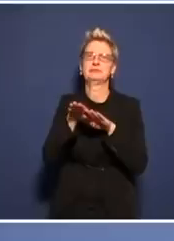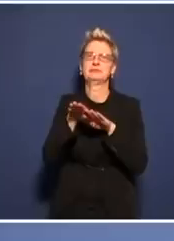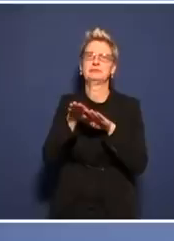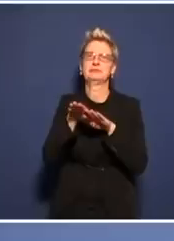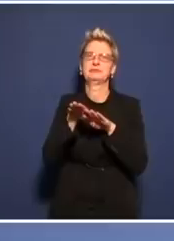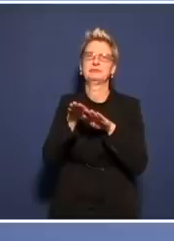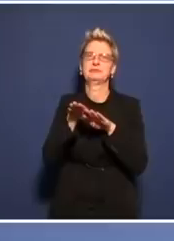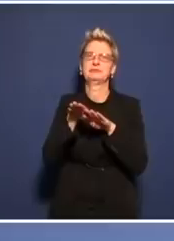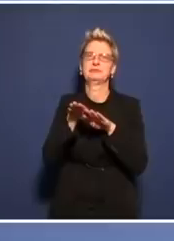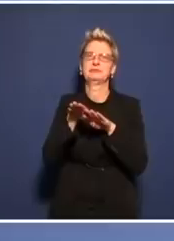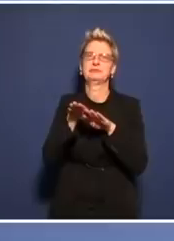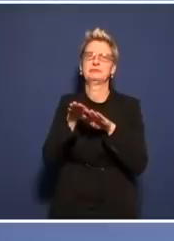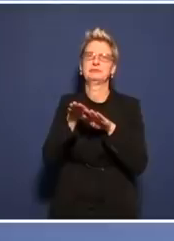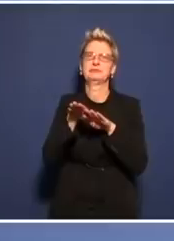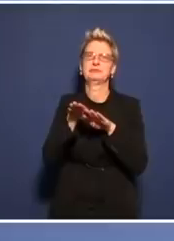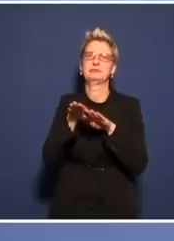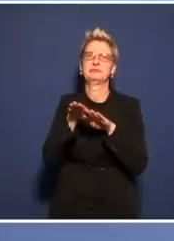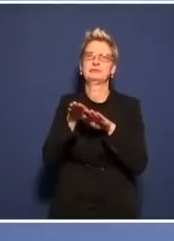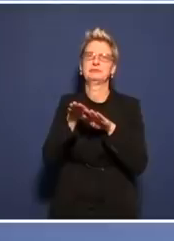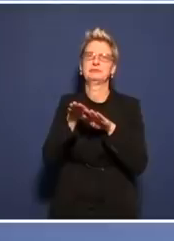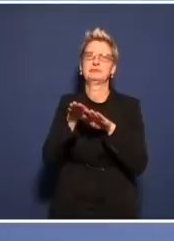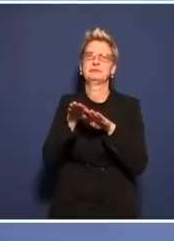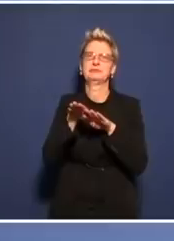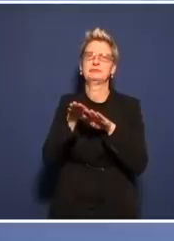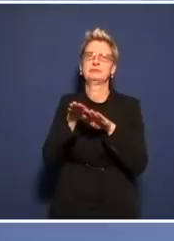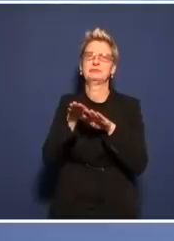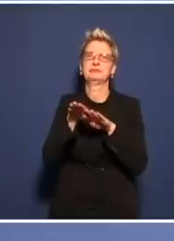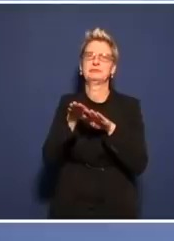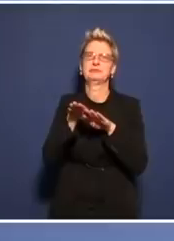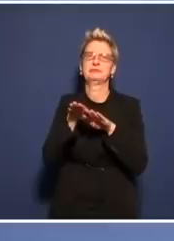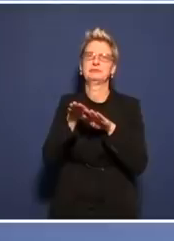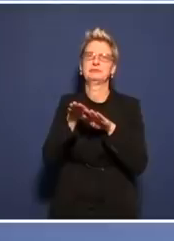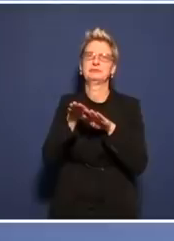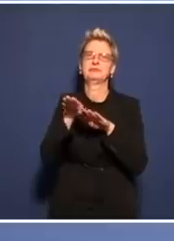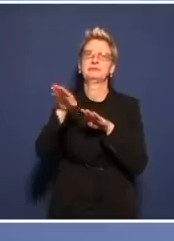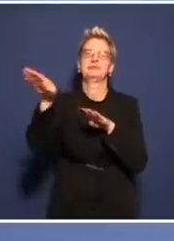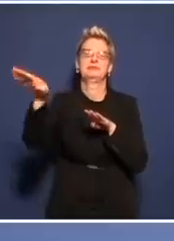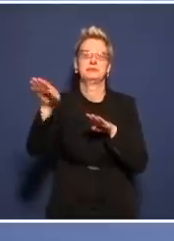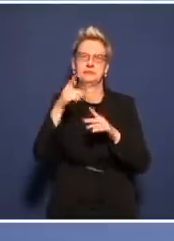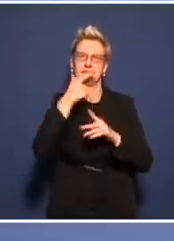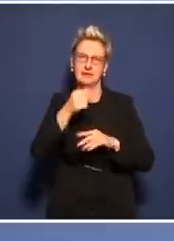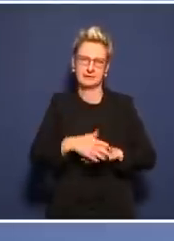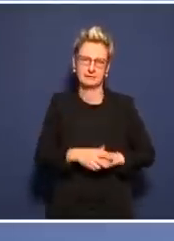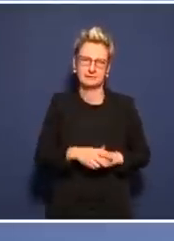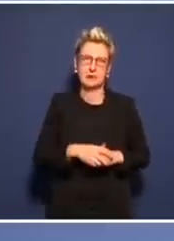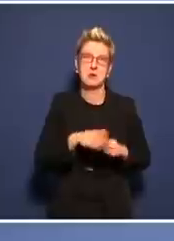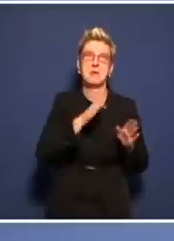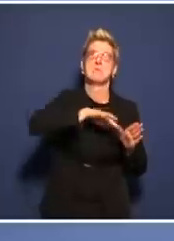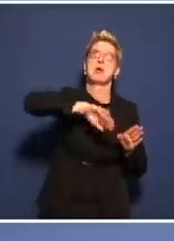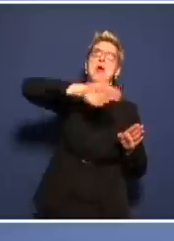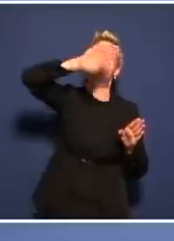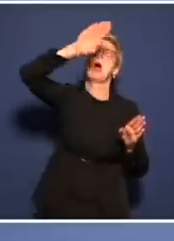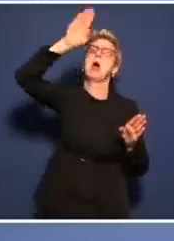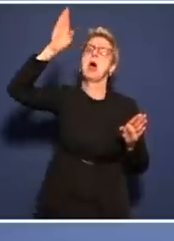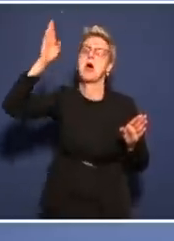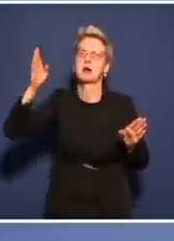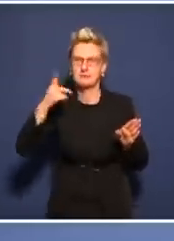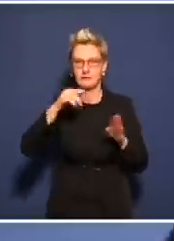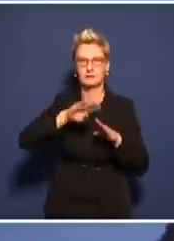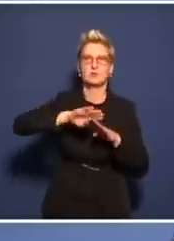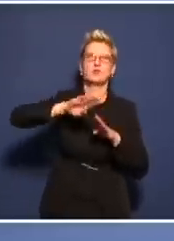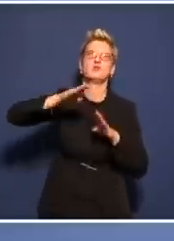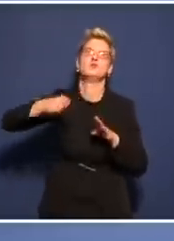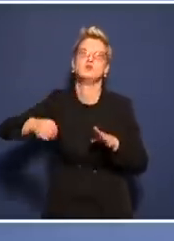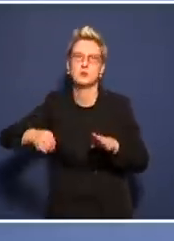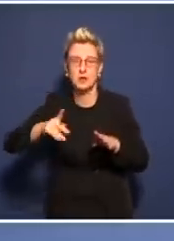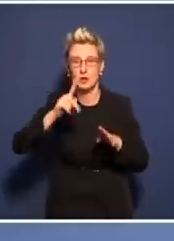überlastet wurde oder dass es irgendwelche dramatischen Folgen gehabt hätte. Oder wenn sich das nicht vermeiden lässt, dass es an der Wand ist, dass